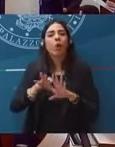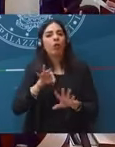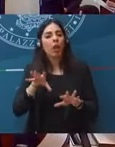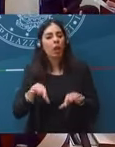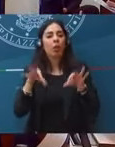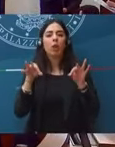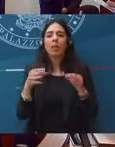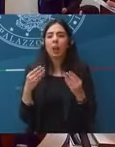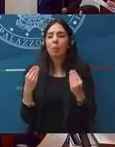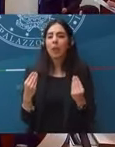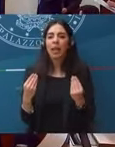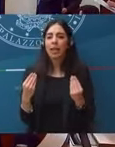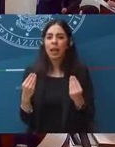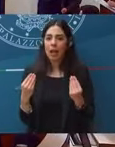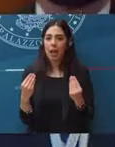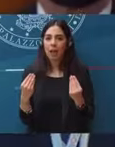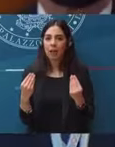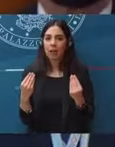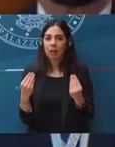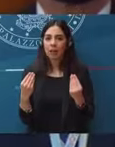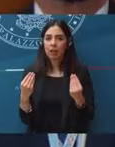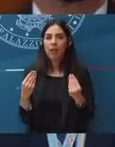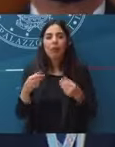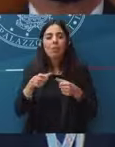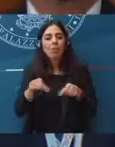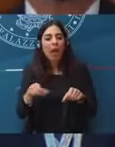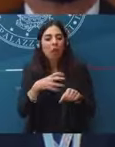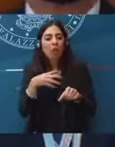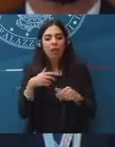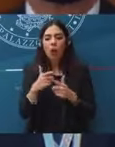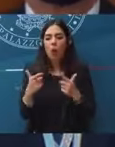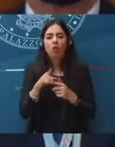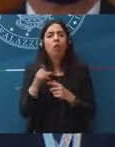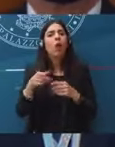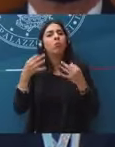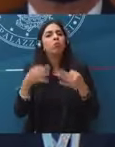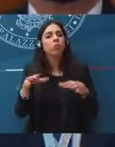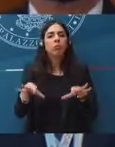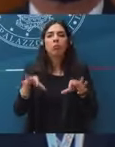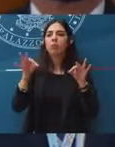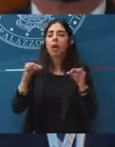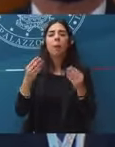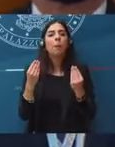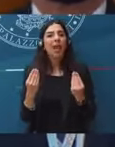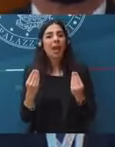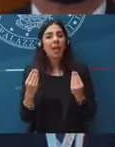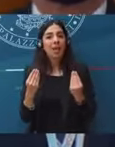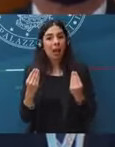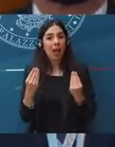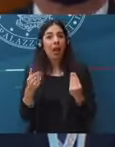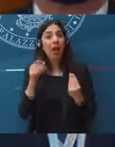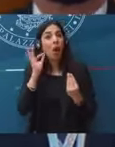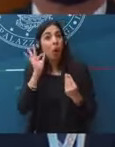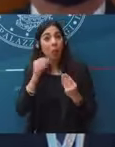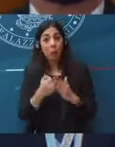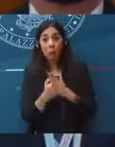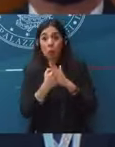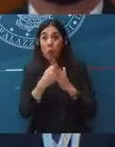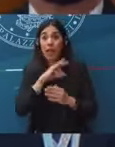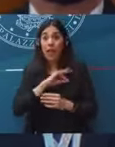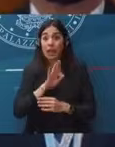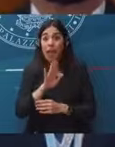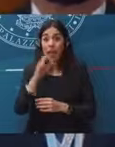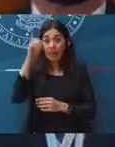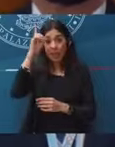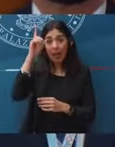come mai c'è stata questa decisione? È per gli interessi tedeschi oppure perché avete